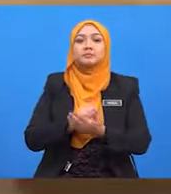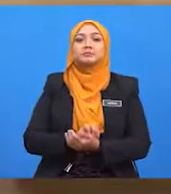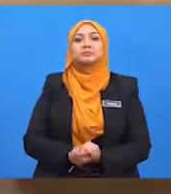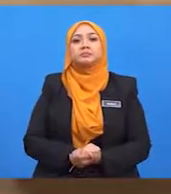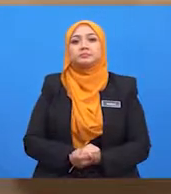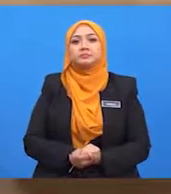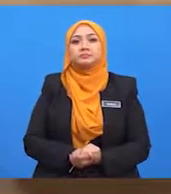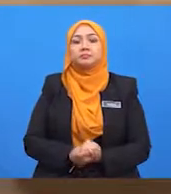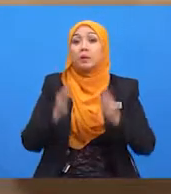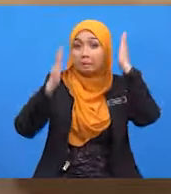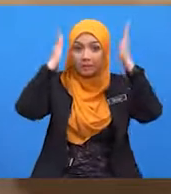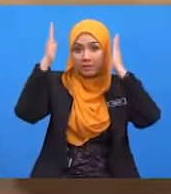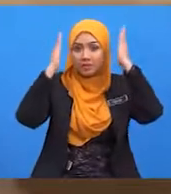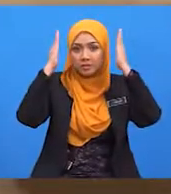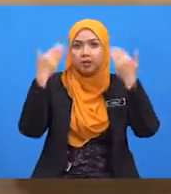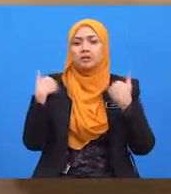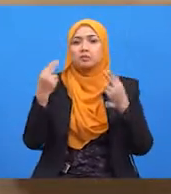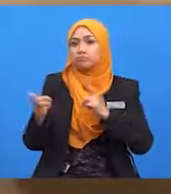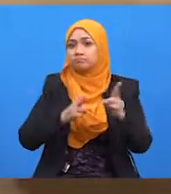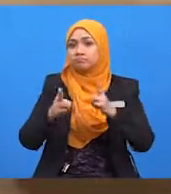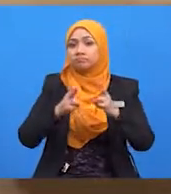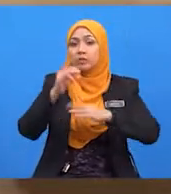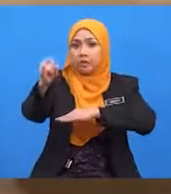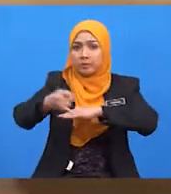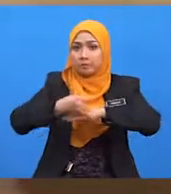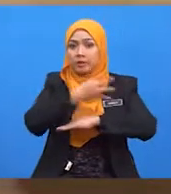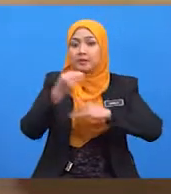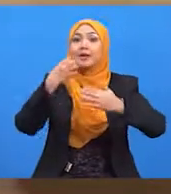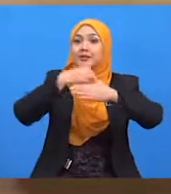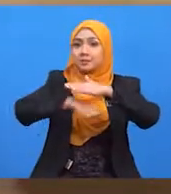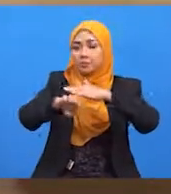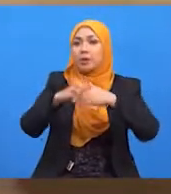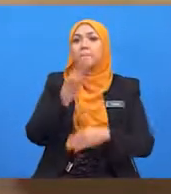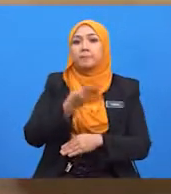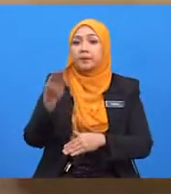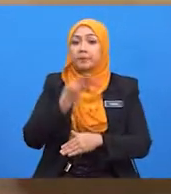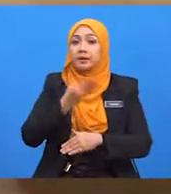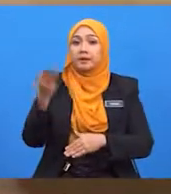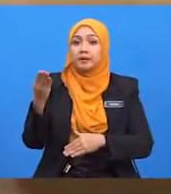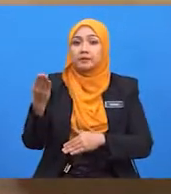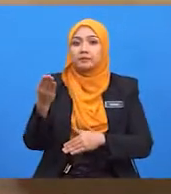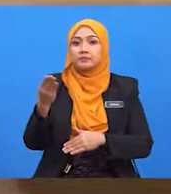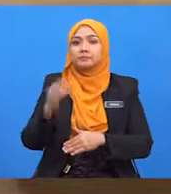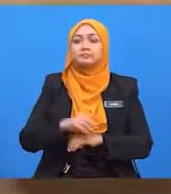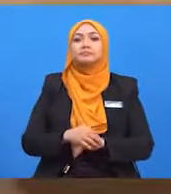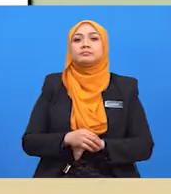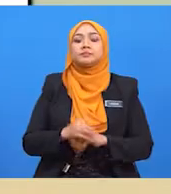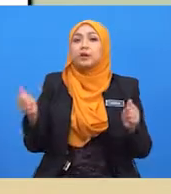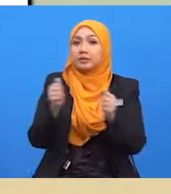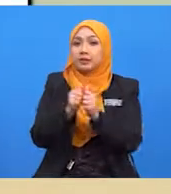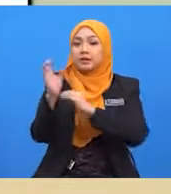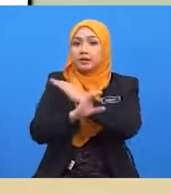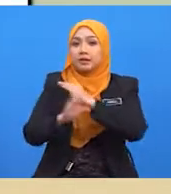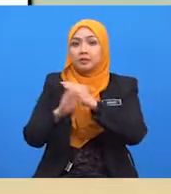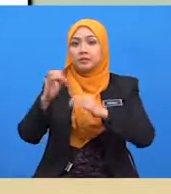Baiklah, Malaysia ada urusan import dan ekspor barang-barang dan perkhidmatan dengan negara-negara seperti